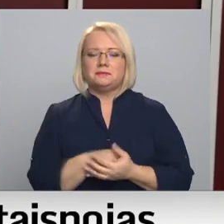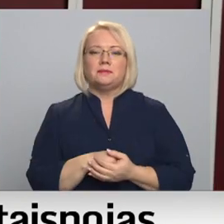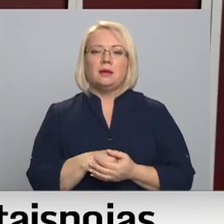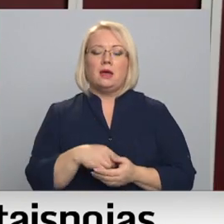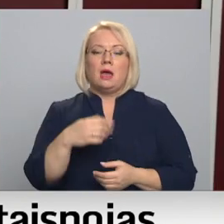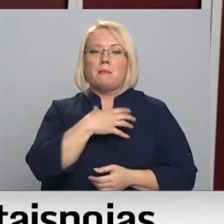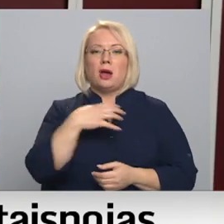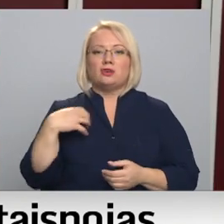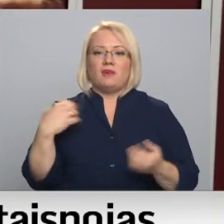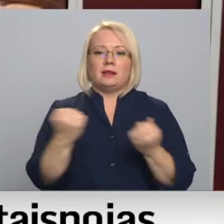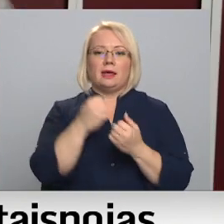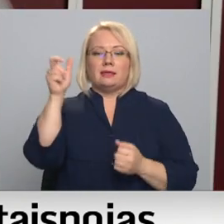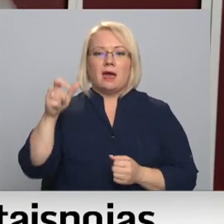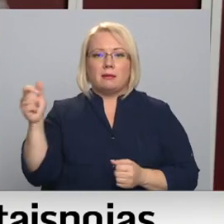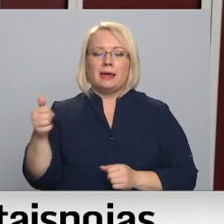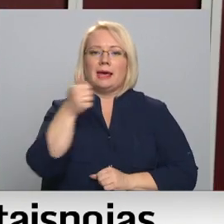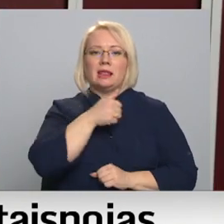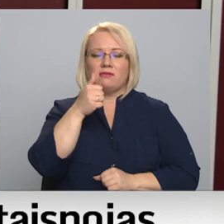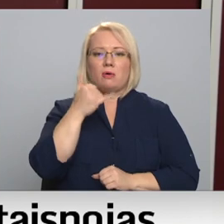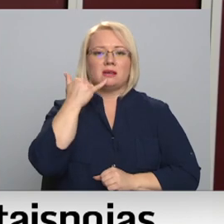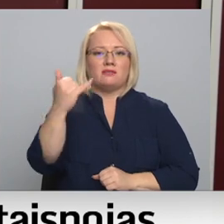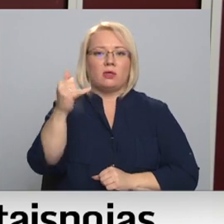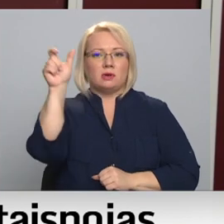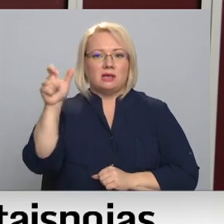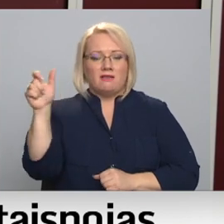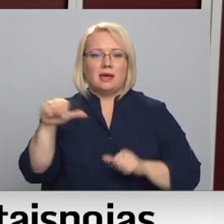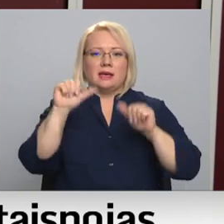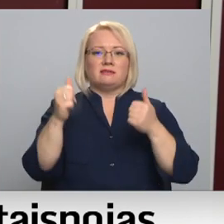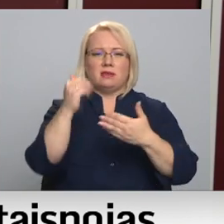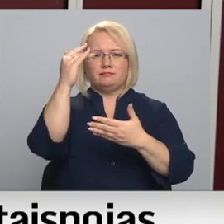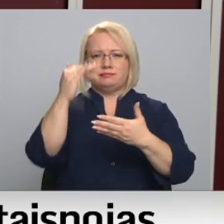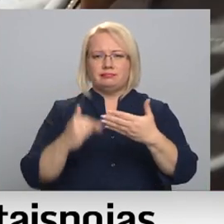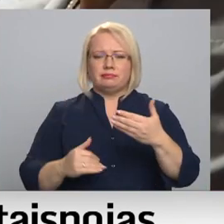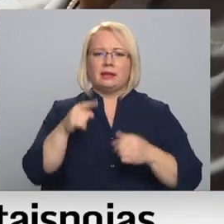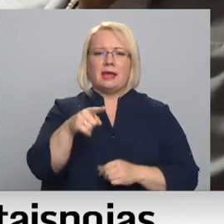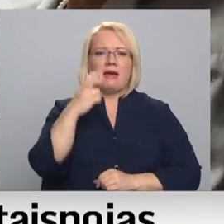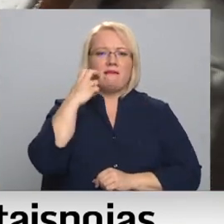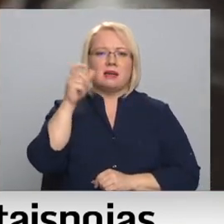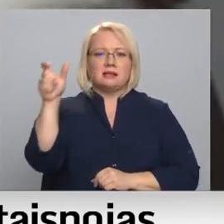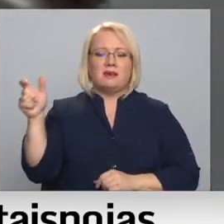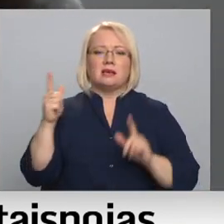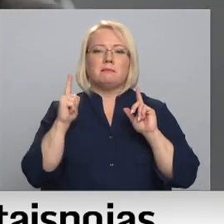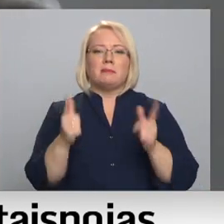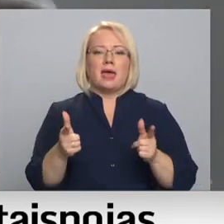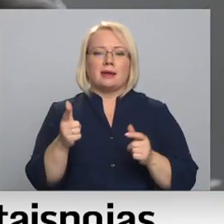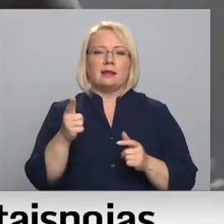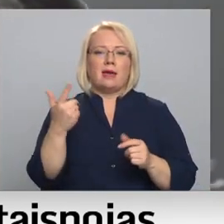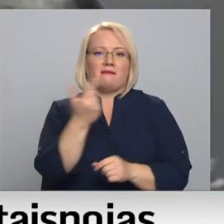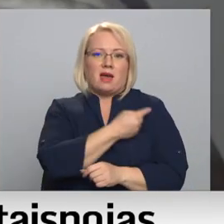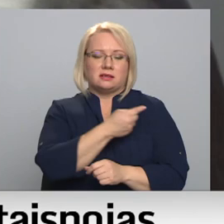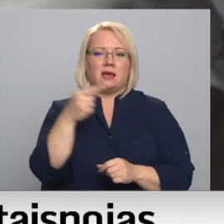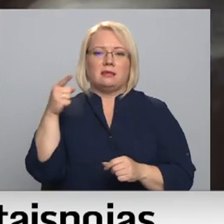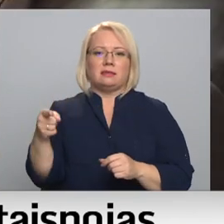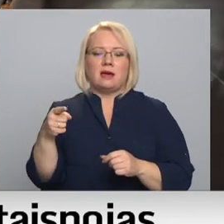pašvaldības darbinieki individuāli uzrunājot cilvēkus bija izveidojuši sarakst ar tiem senioriem, kuri piekrita vakcīnai, tas nonāca pie